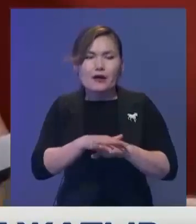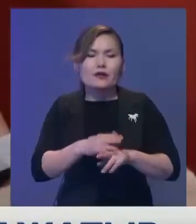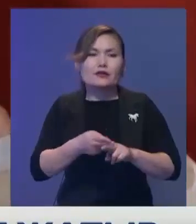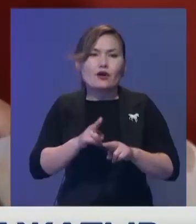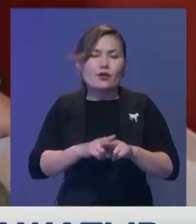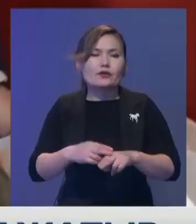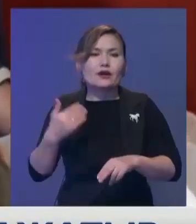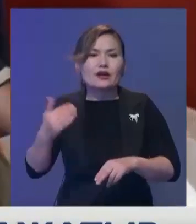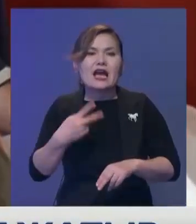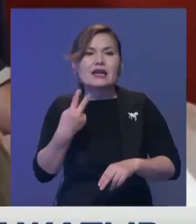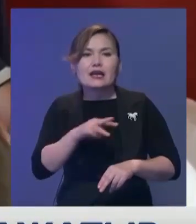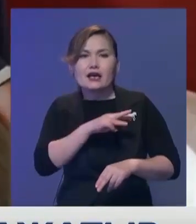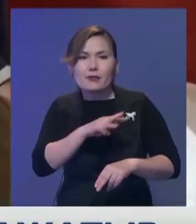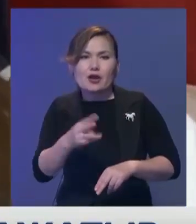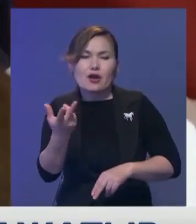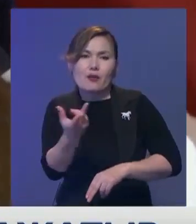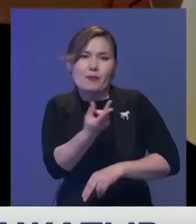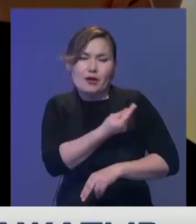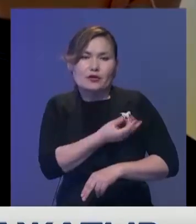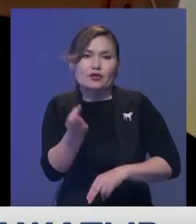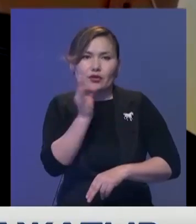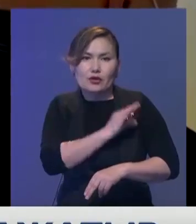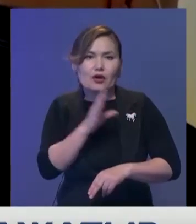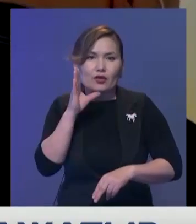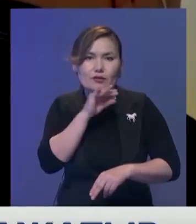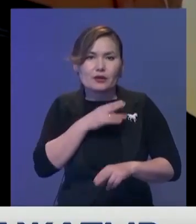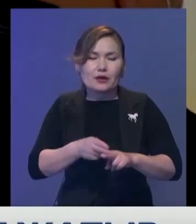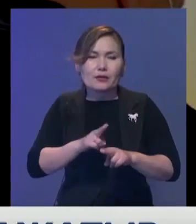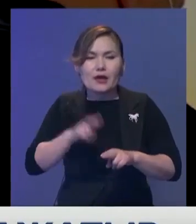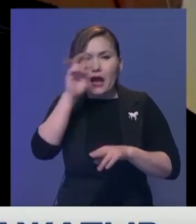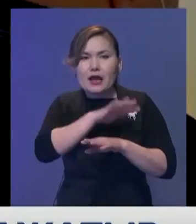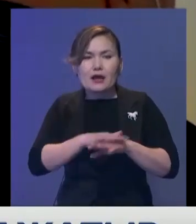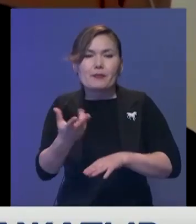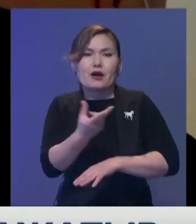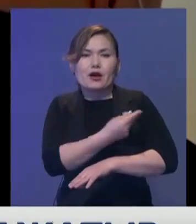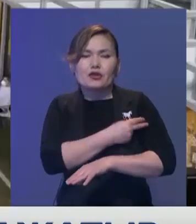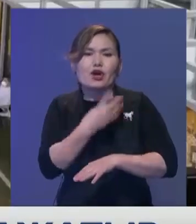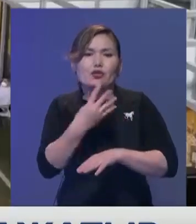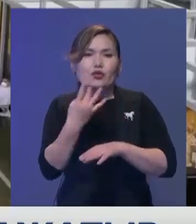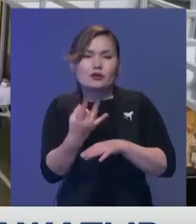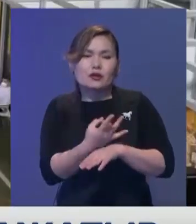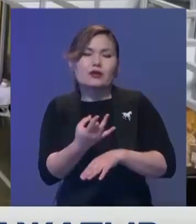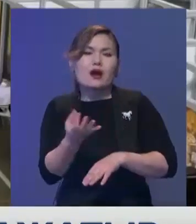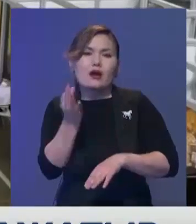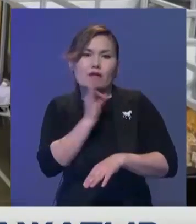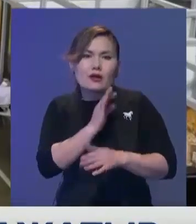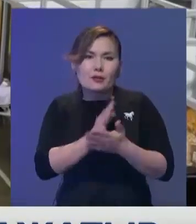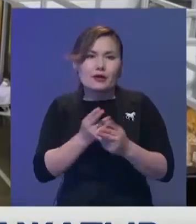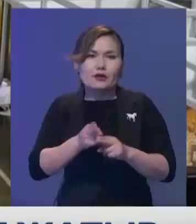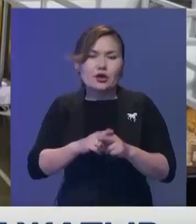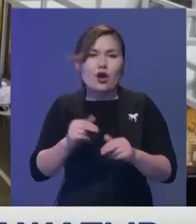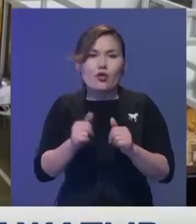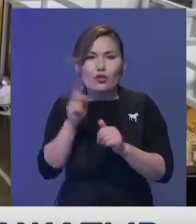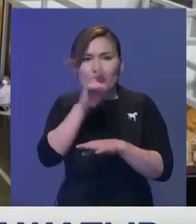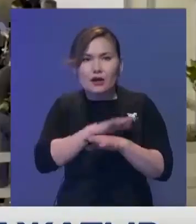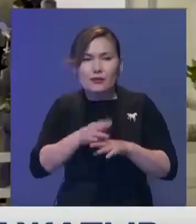екі миллионы препаратын кем дегенде бір дозасына алып үлгірген. Елде екпенің түрт-түрі қолдан сабар ал көрші мемлекеттерде